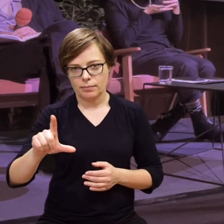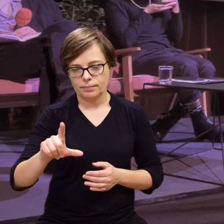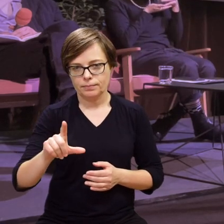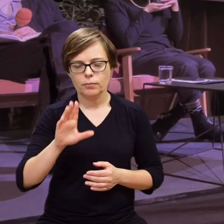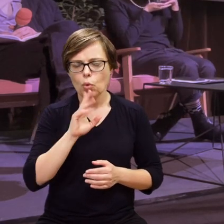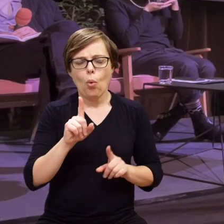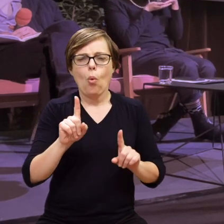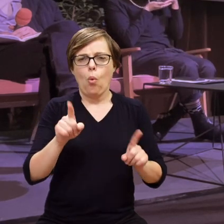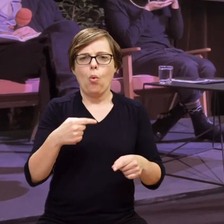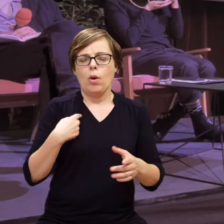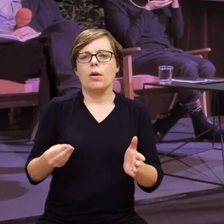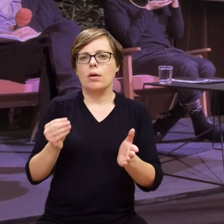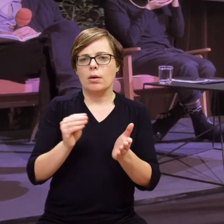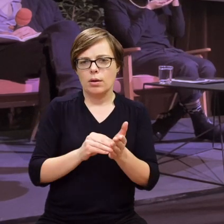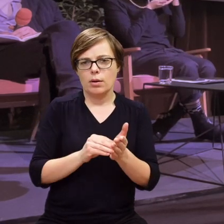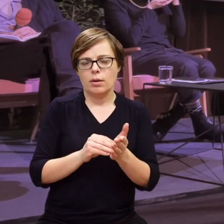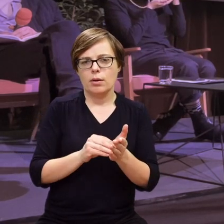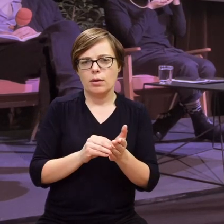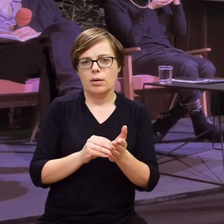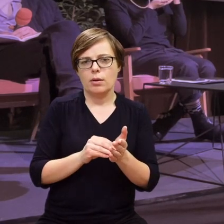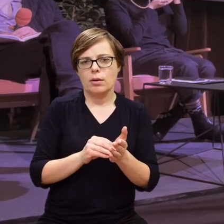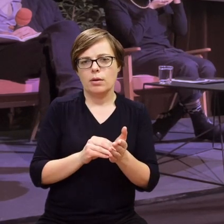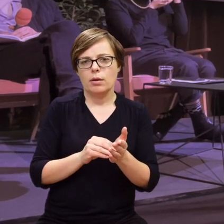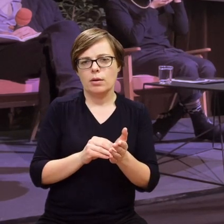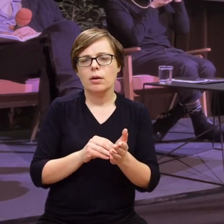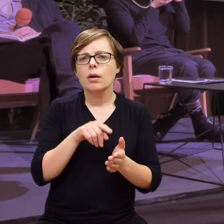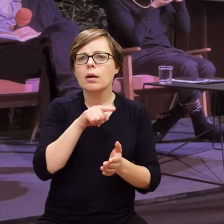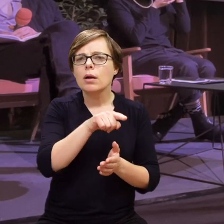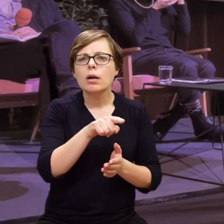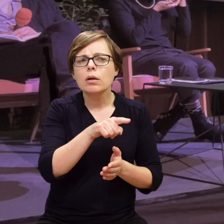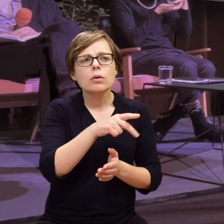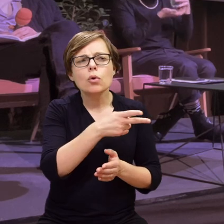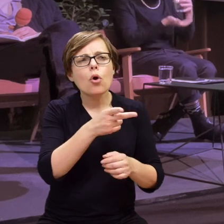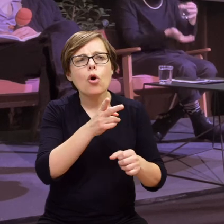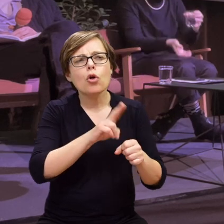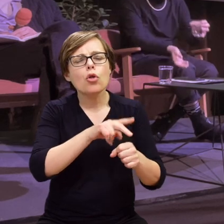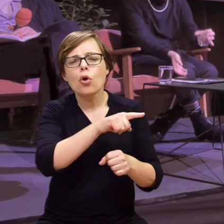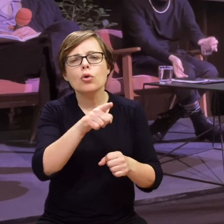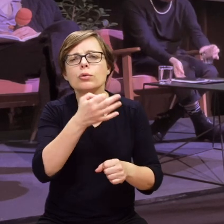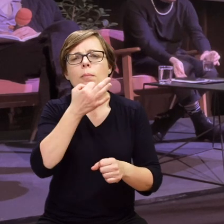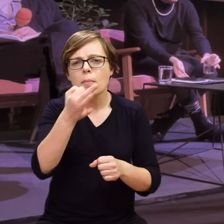w czasie, w trakcie pytania któregoś z widzów.